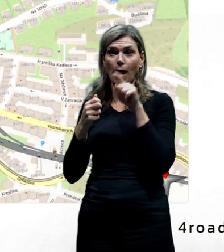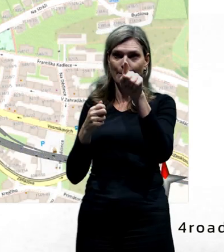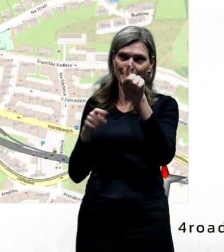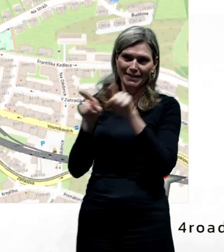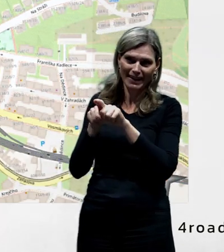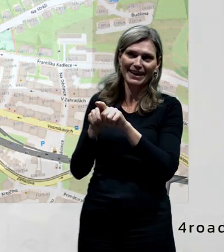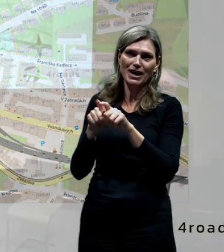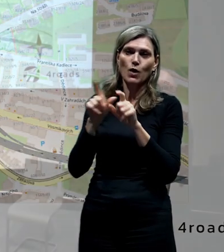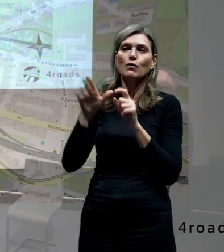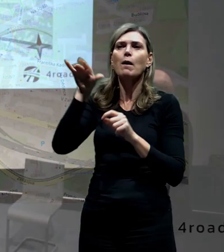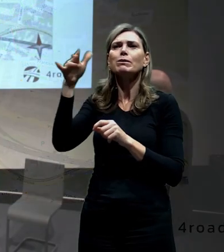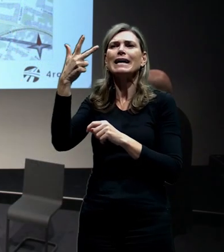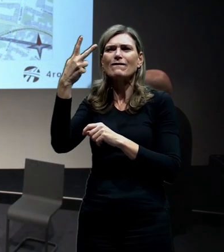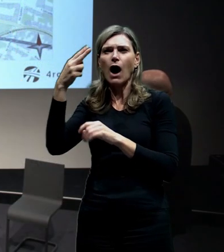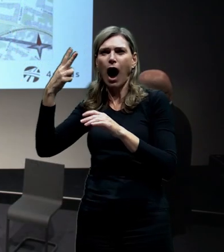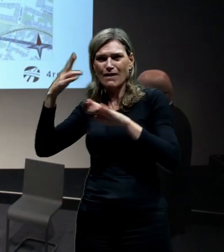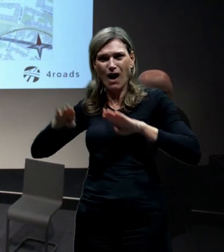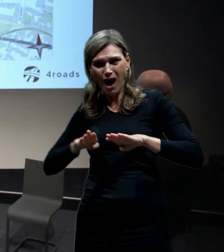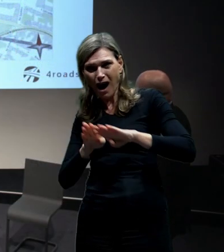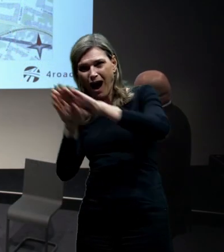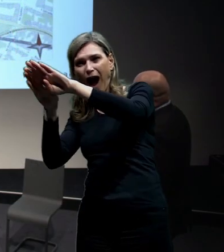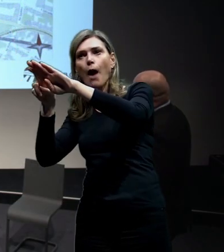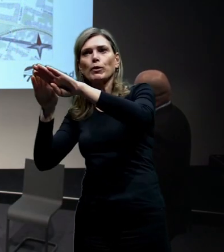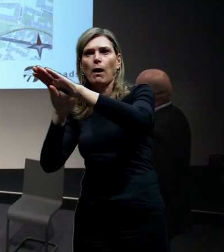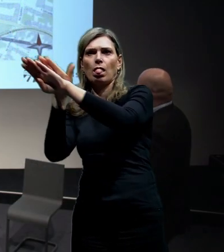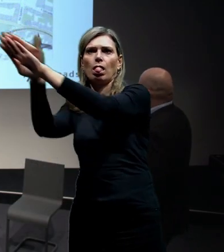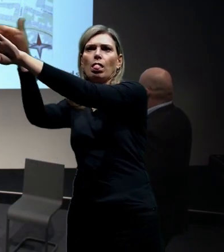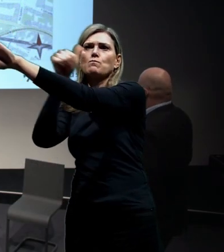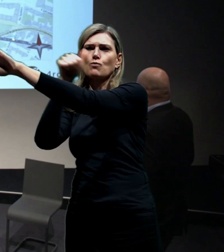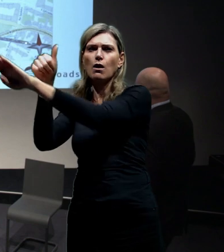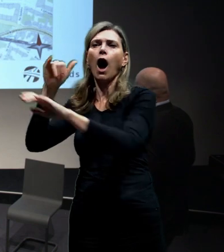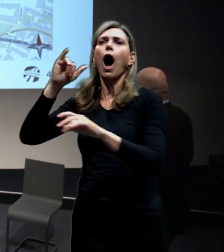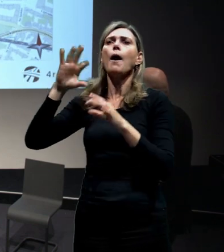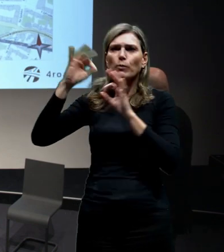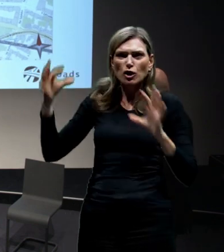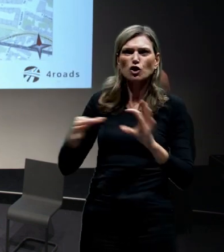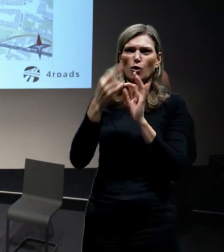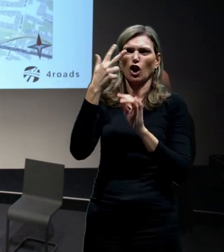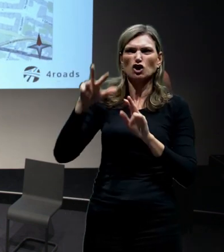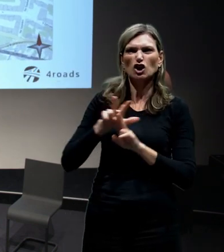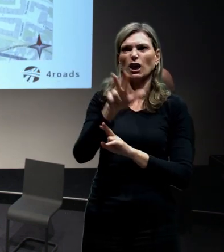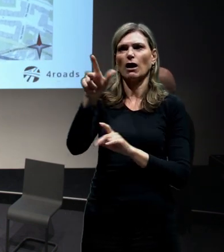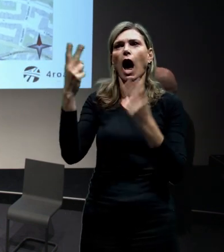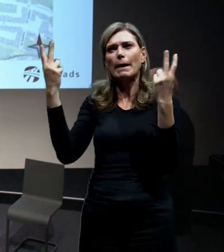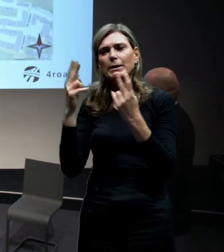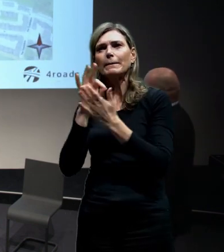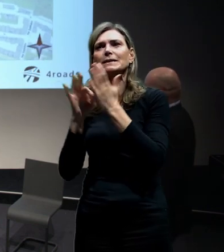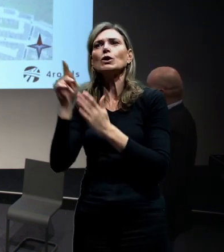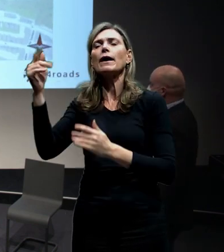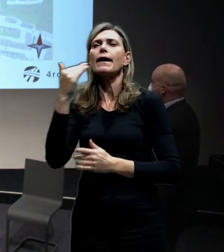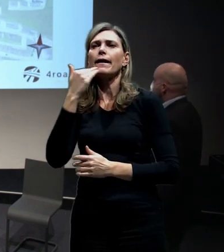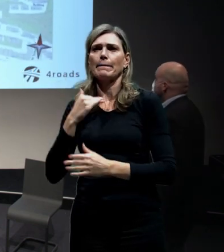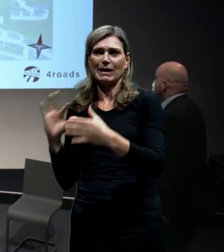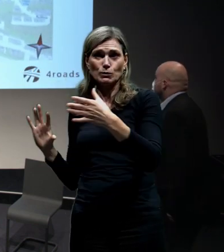kde nám právě ta dvoupruhová rampa se slévá do jedné rampy a následně do toho tří prhu. A podobně to vypadá i tady v libeňské spojce.